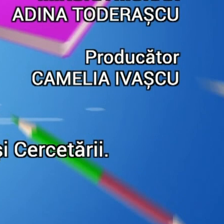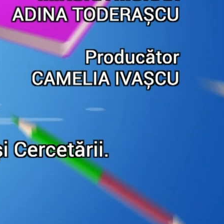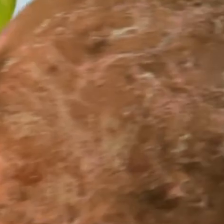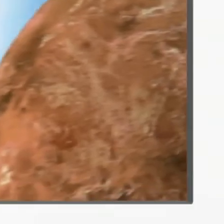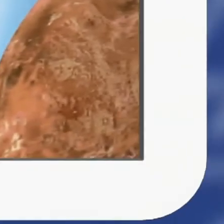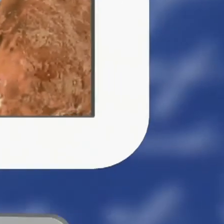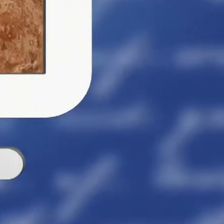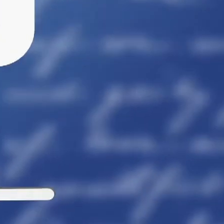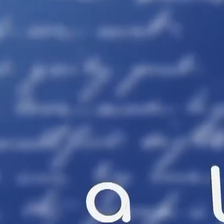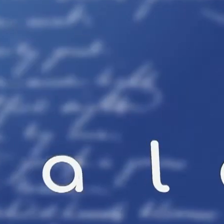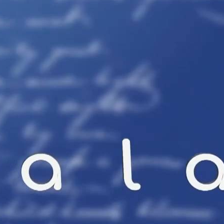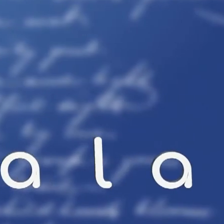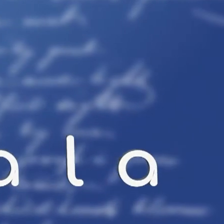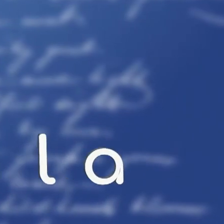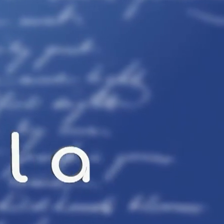MULȚUMIT PENTRU VIZIONARE!